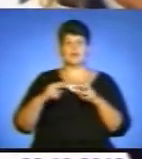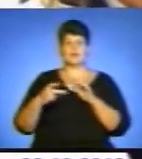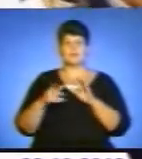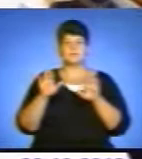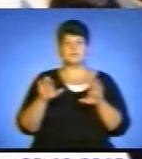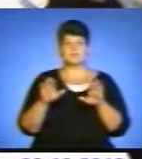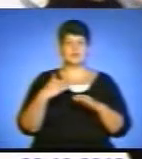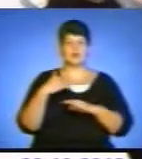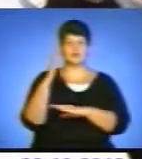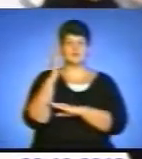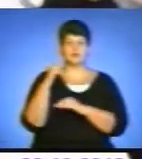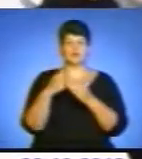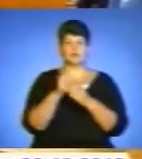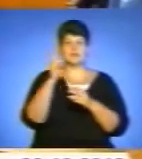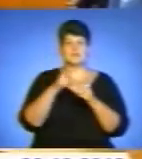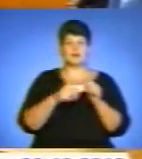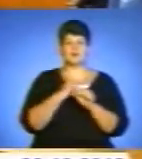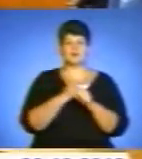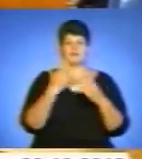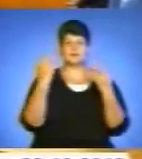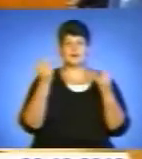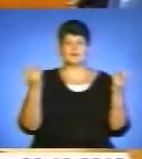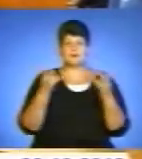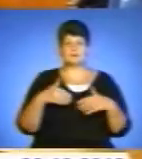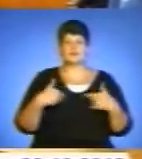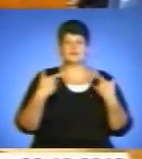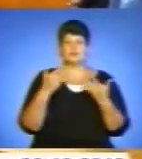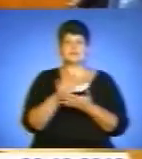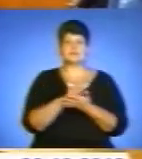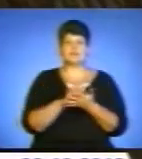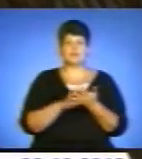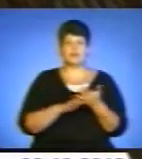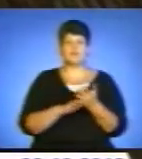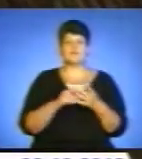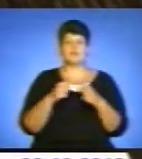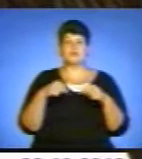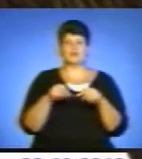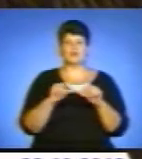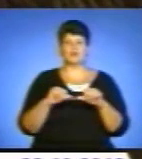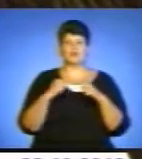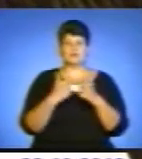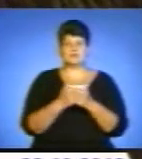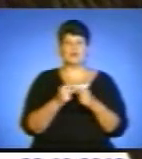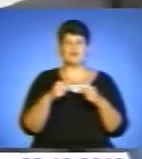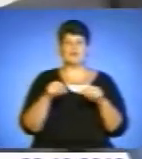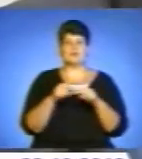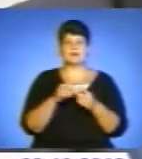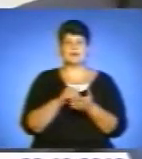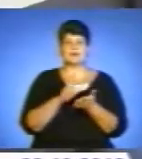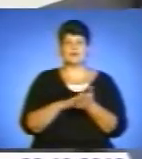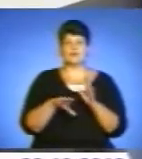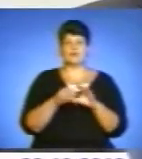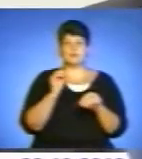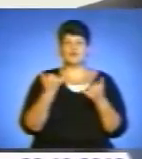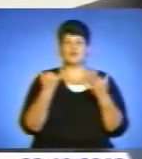голосування. До кінця робочого дня потрібно звернутися із заявою в дільничну комісію або відділ реєстру виборців. Сьогодні